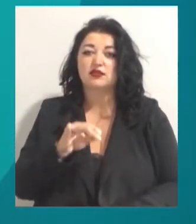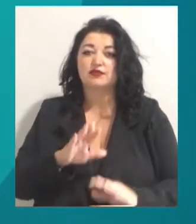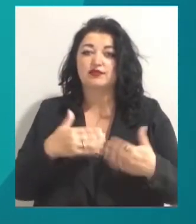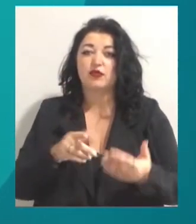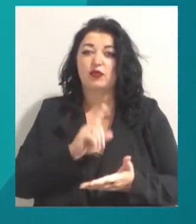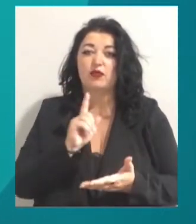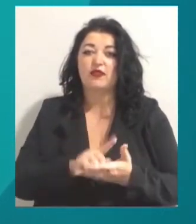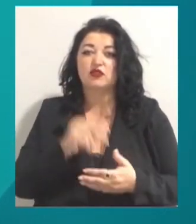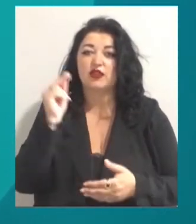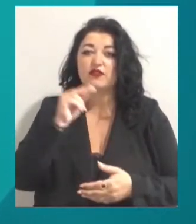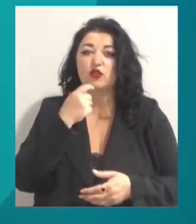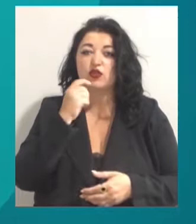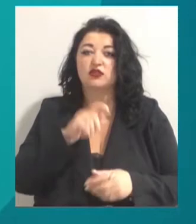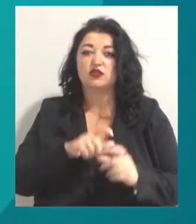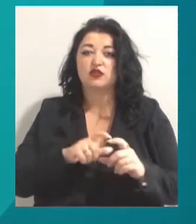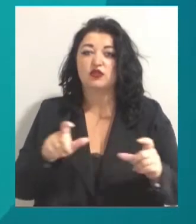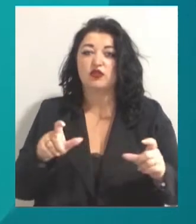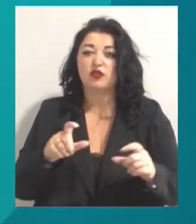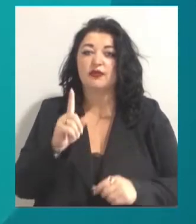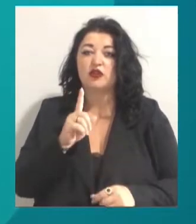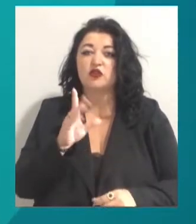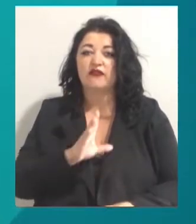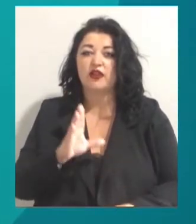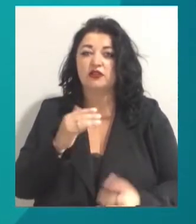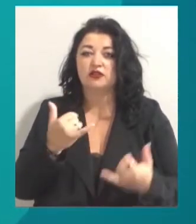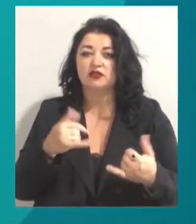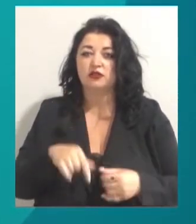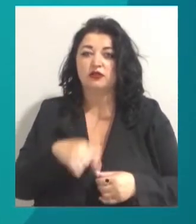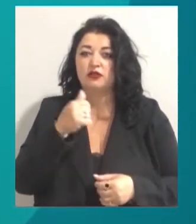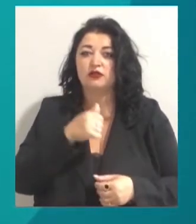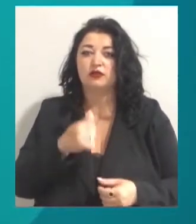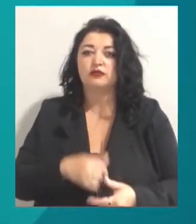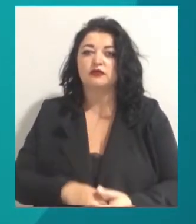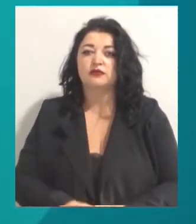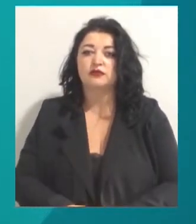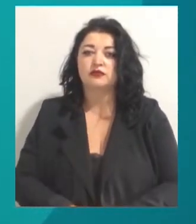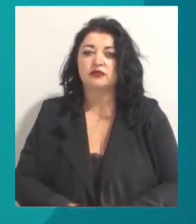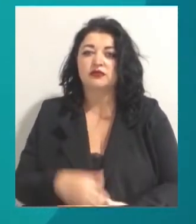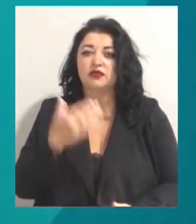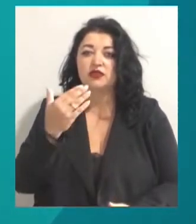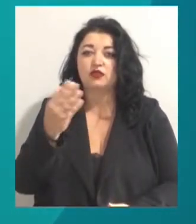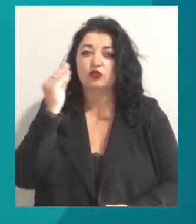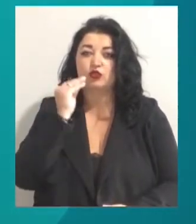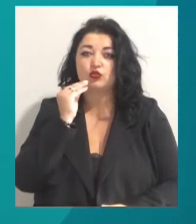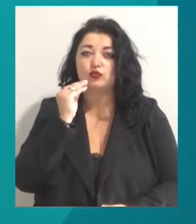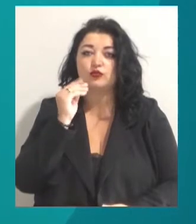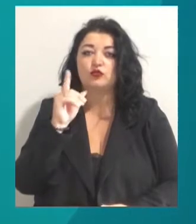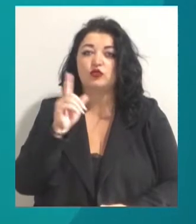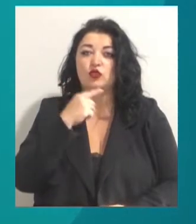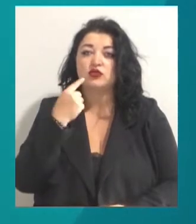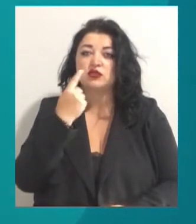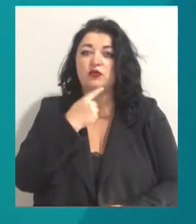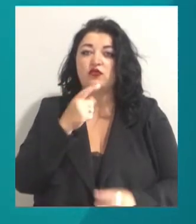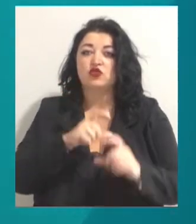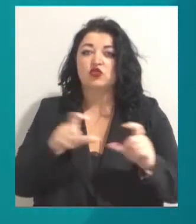'язкове навчання української у школах з 1 вересня цього року на 23-й рік. На його думку, те, що вчителі російськомовних шкіл